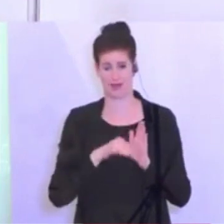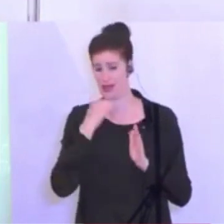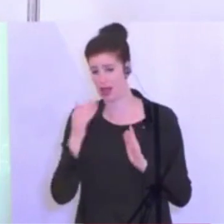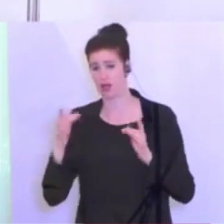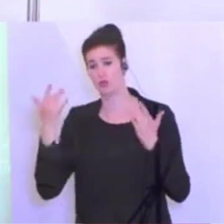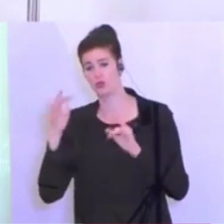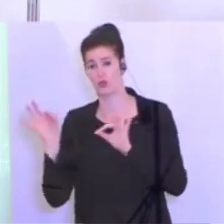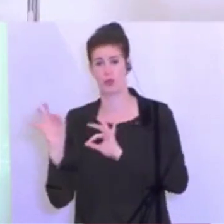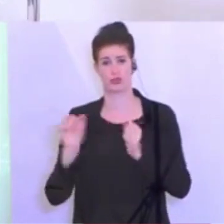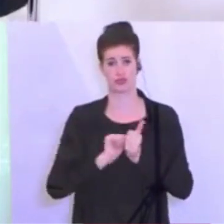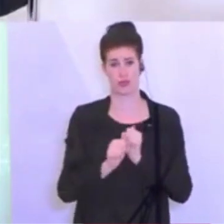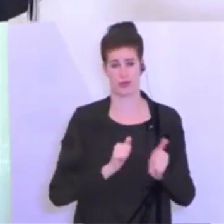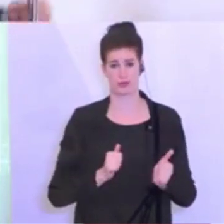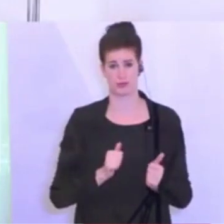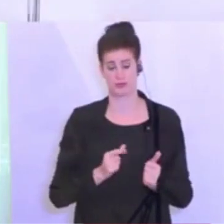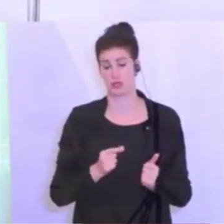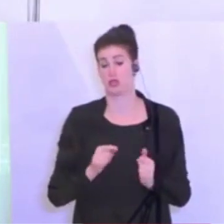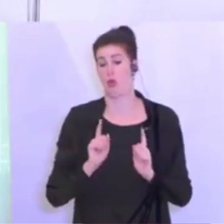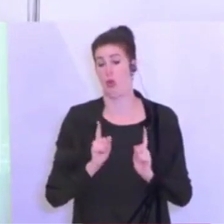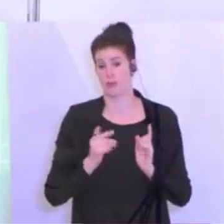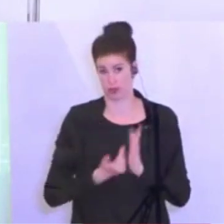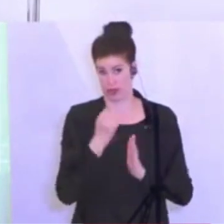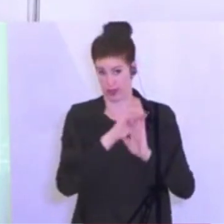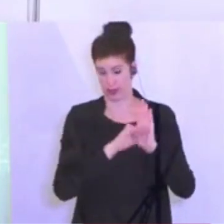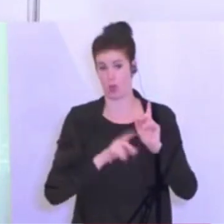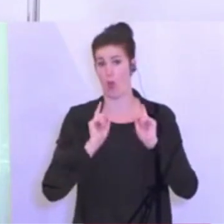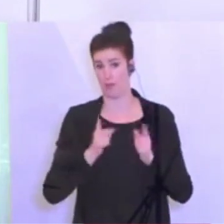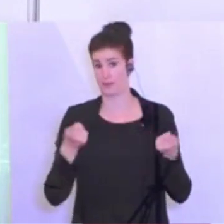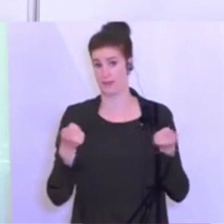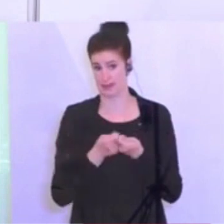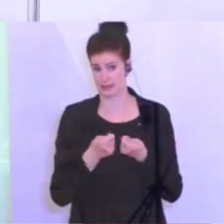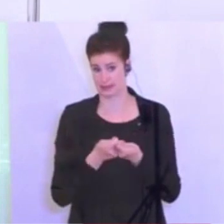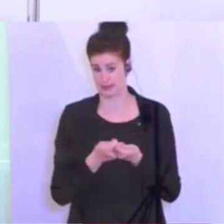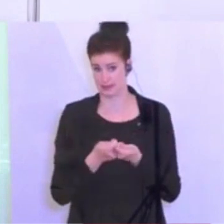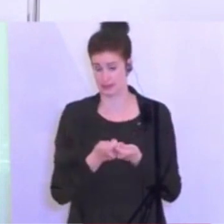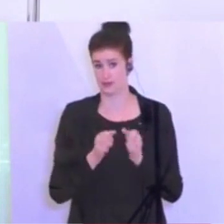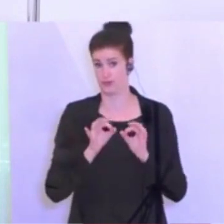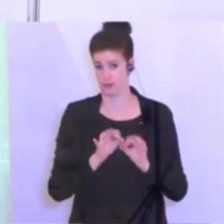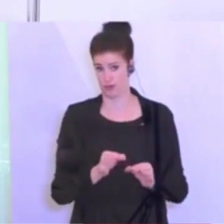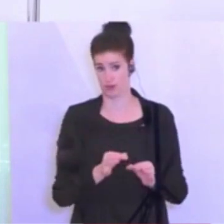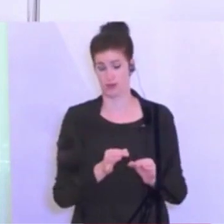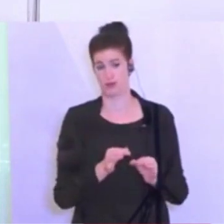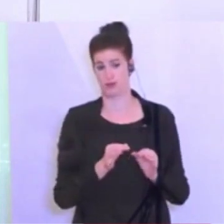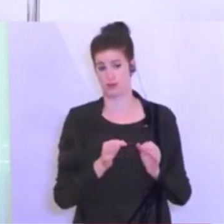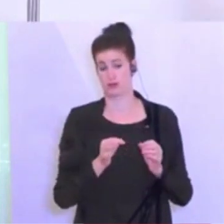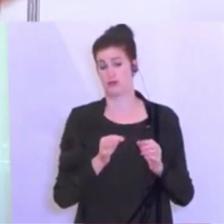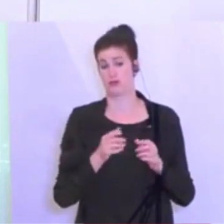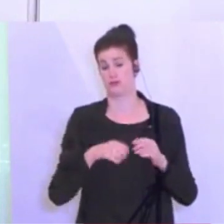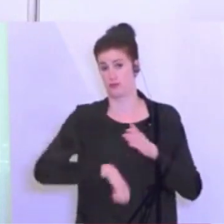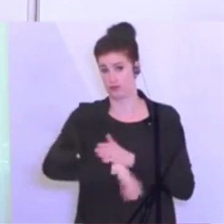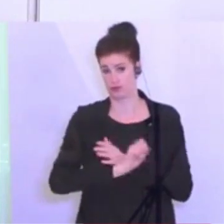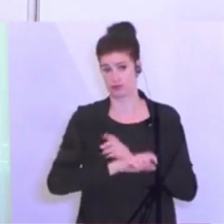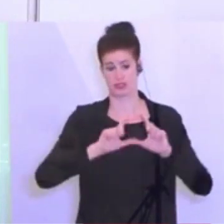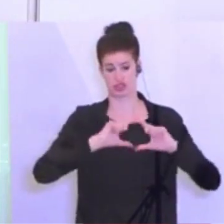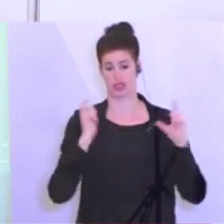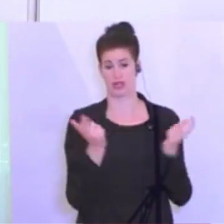dann ausreicht für einen Stadionbesuch in einer 50.000er-Schüssel, wäre spärlich, ist klar. Aber wir schauen uns das an, wie das